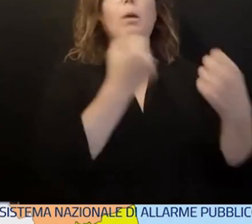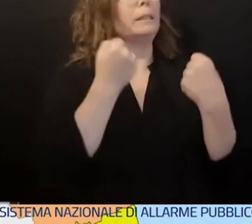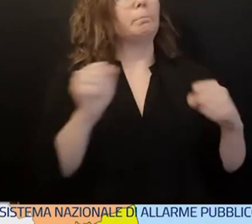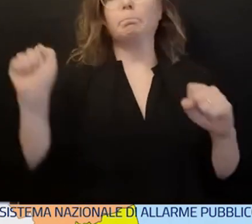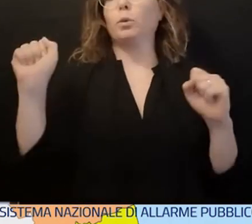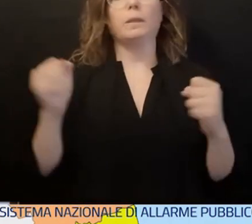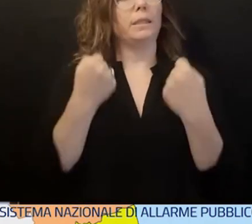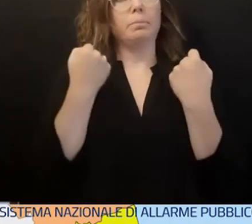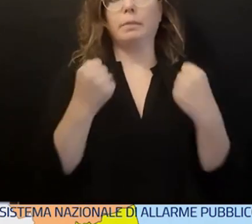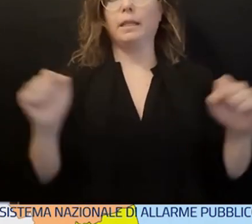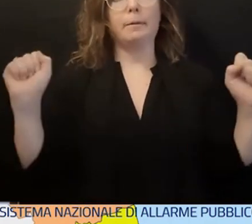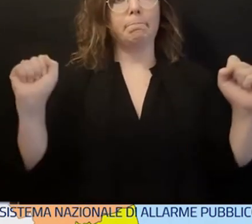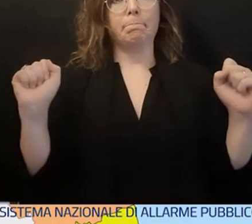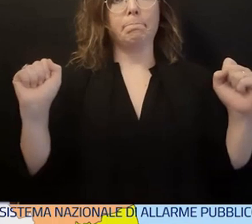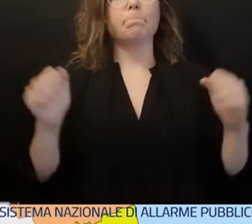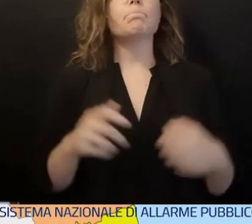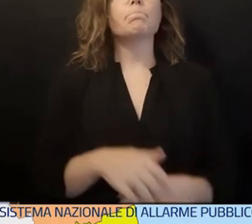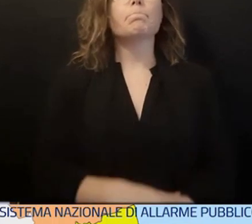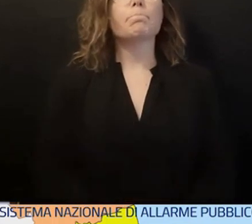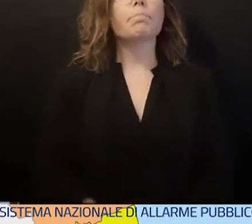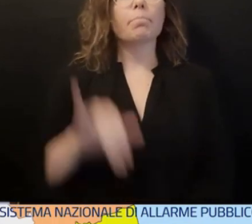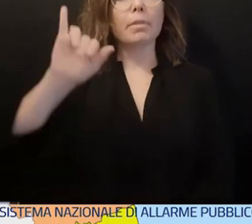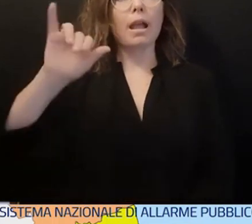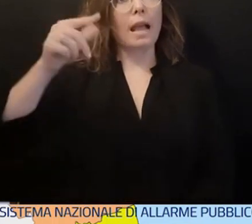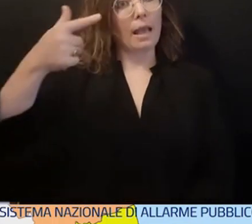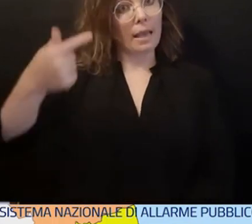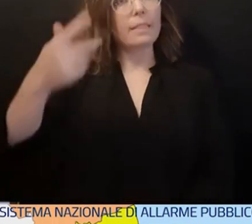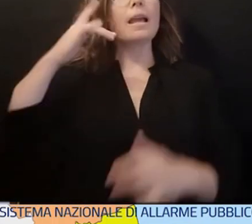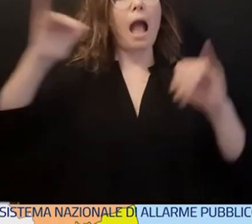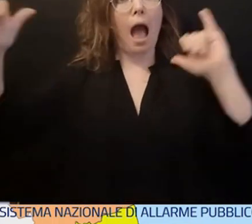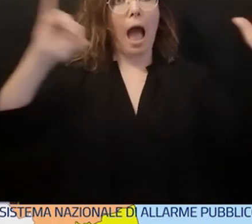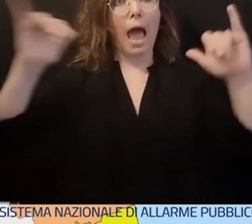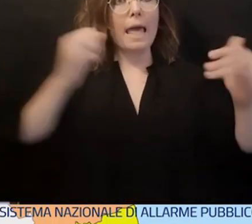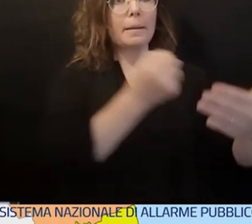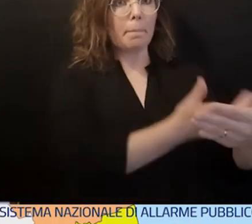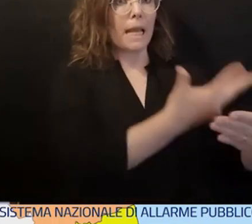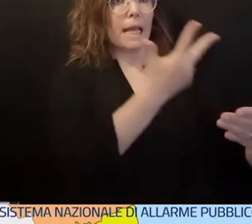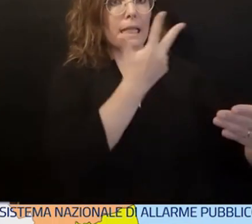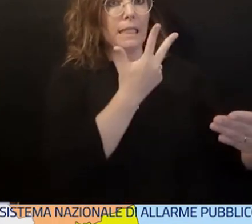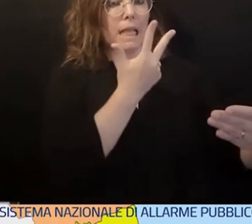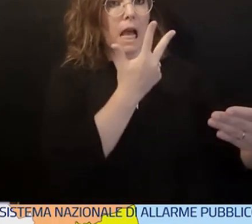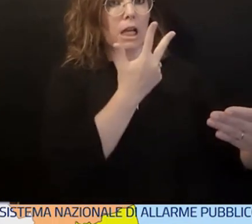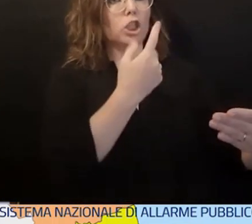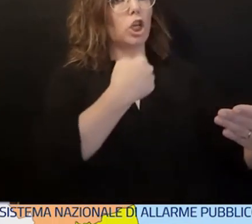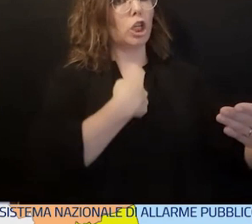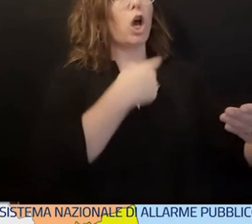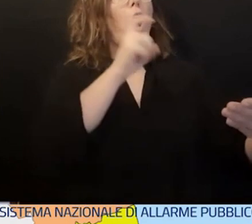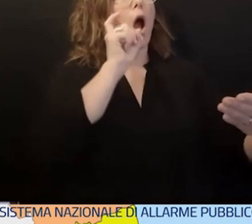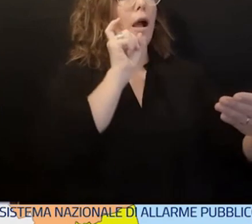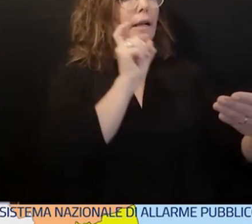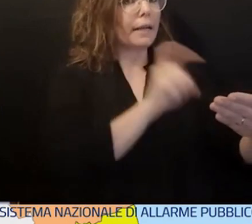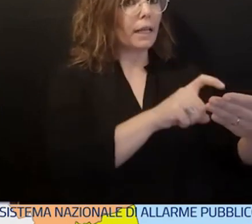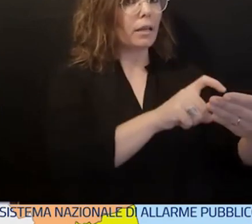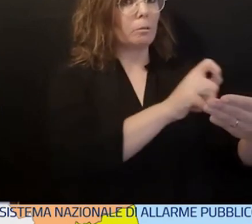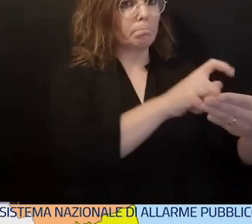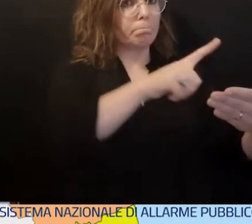comunicazione unidirezionale, un po' come il segnale televisivo, fatta di un breve messaggio di testo che apparirà